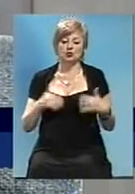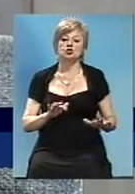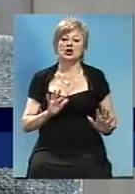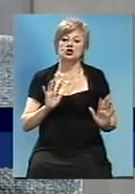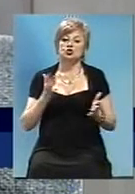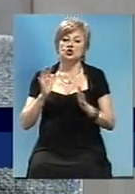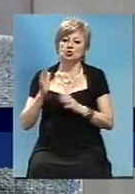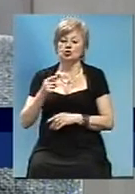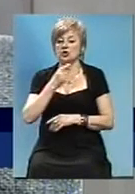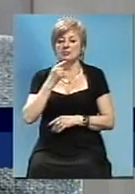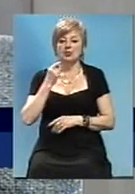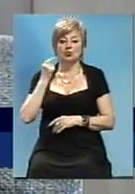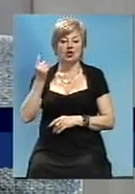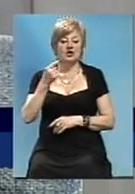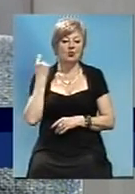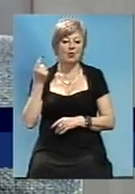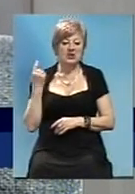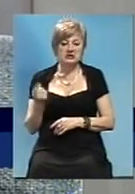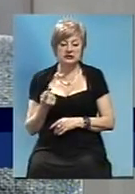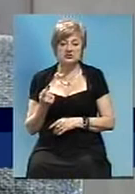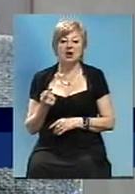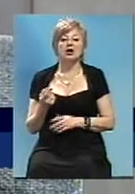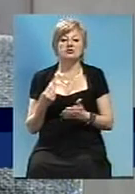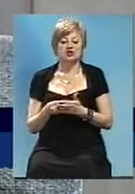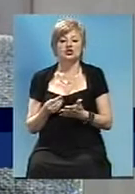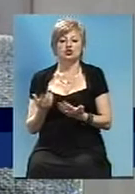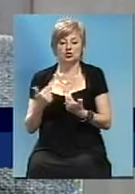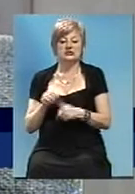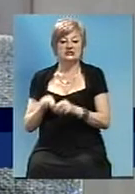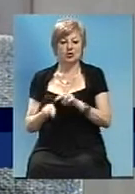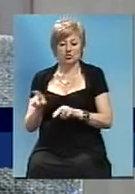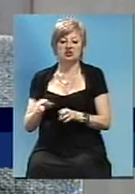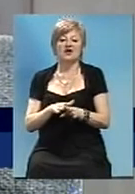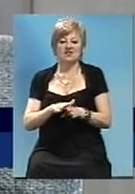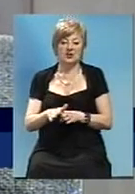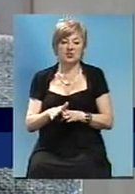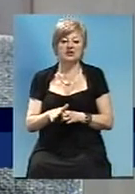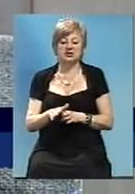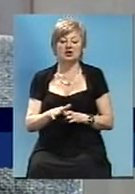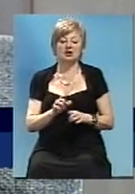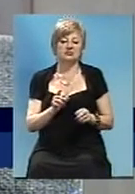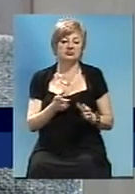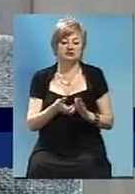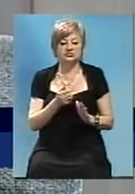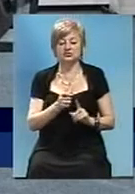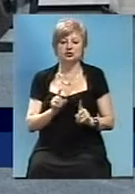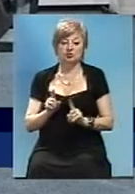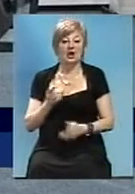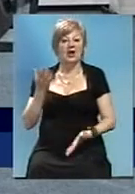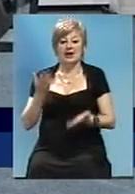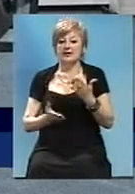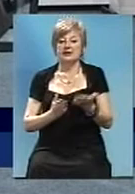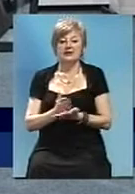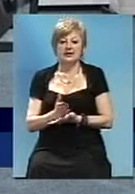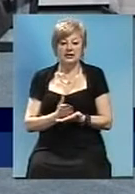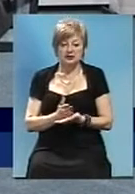по многим областям за счет підрядчика устрілялись гарантийні моменти. Якщо служба не так